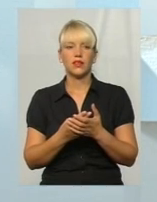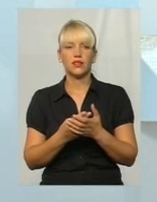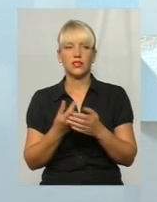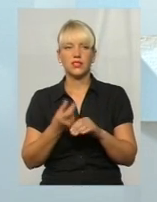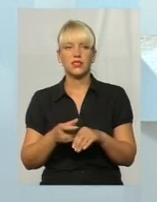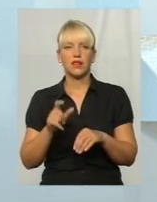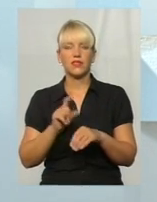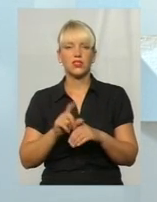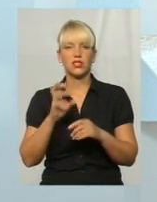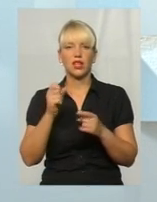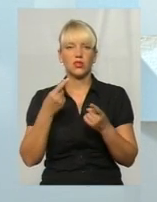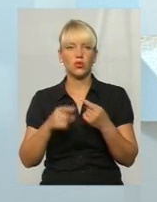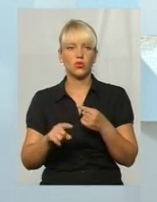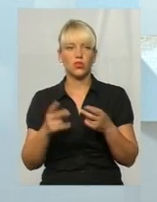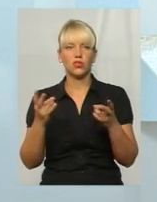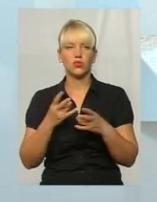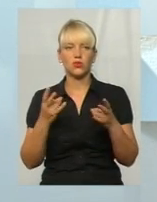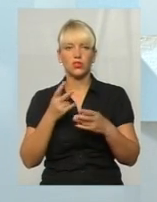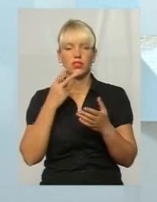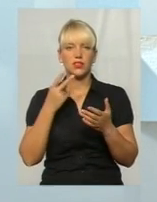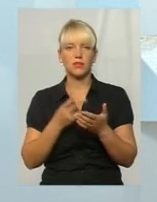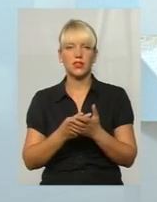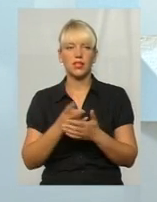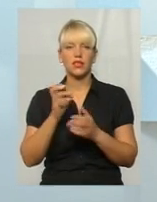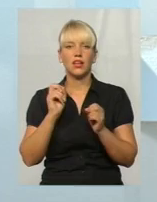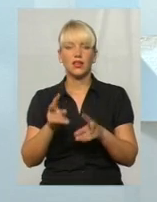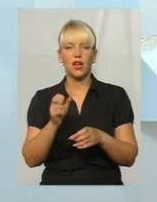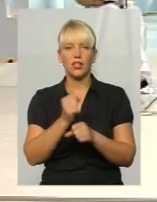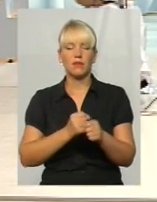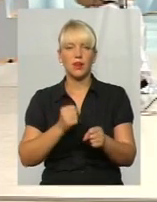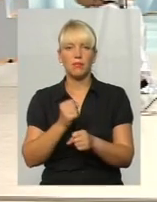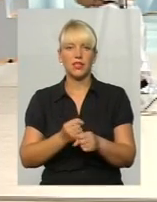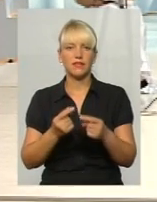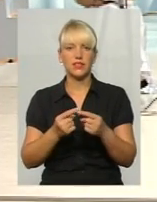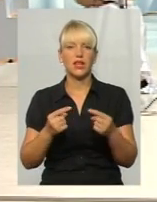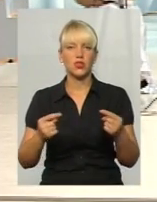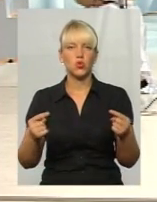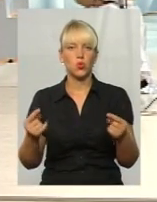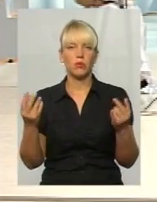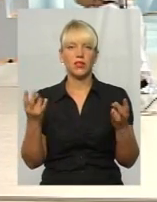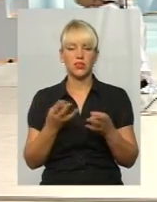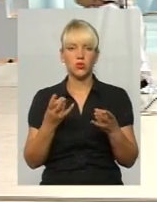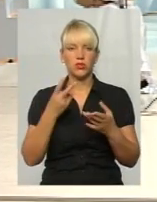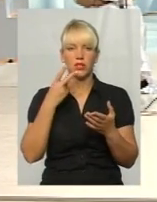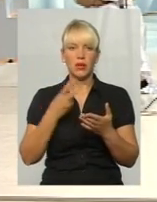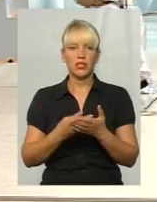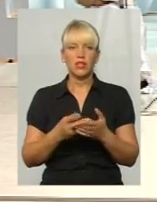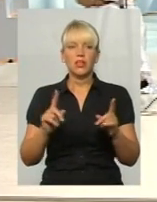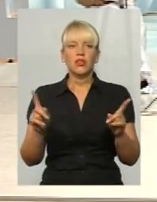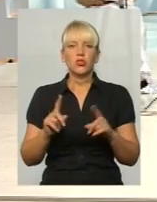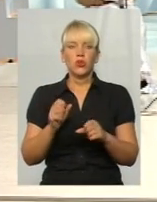другое. Надо смотреть, як обрабатываються інструменты. Нам нужно смотреть, що